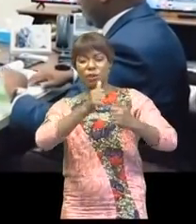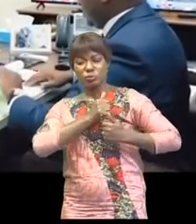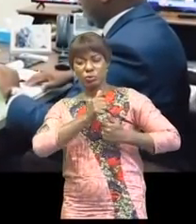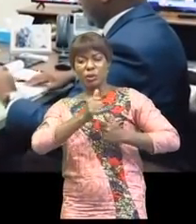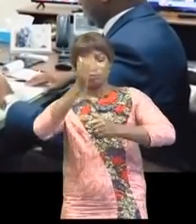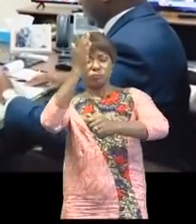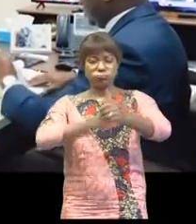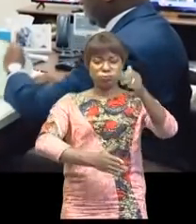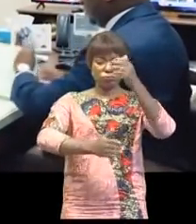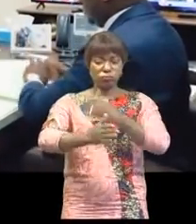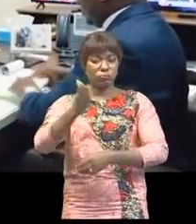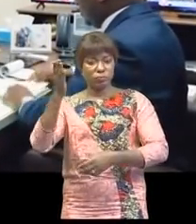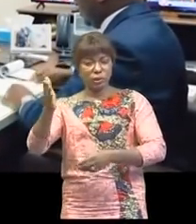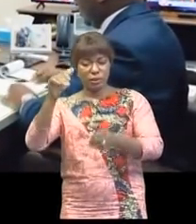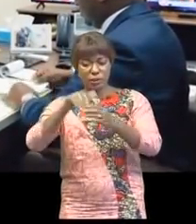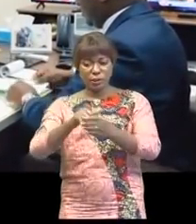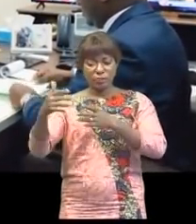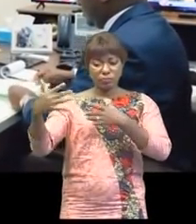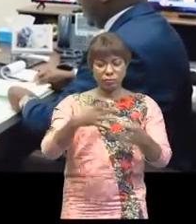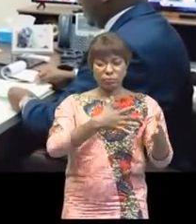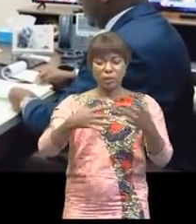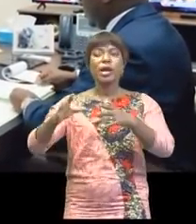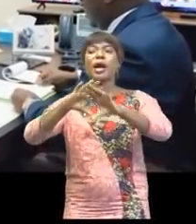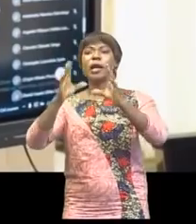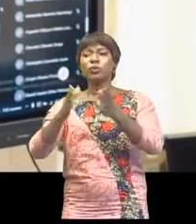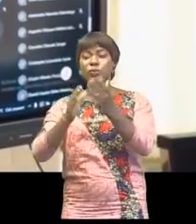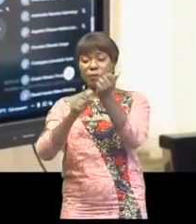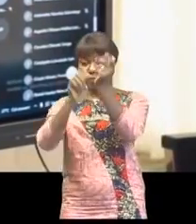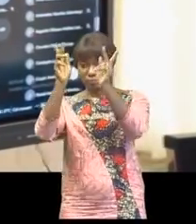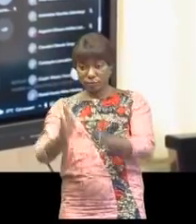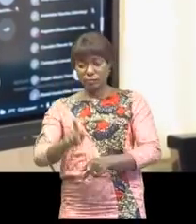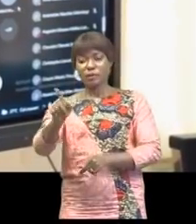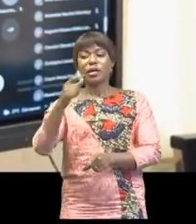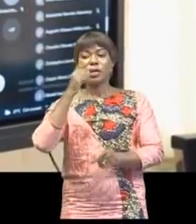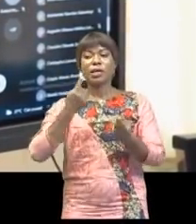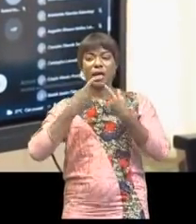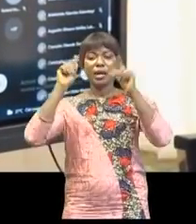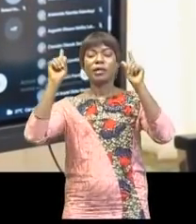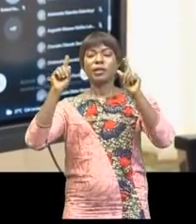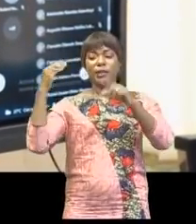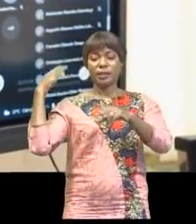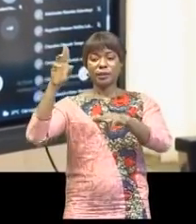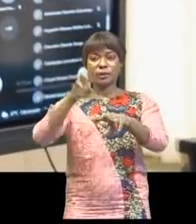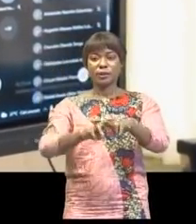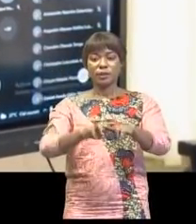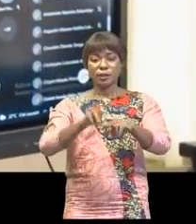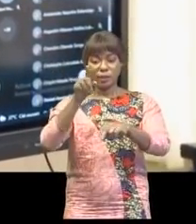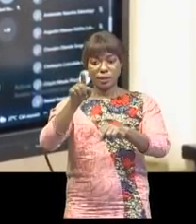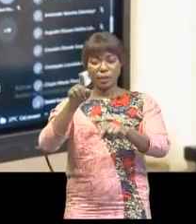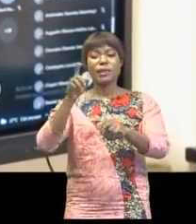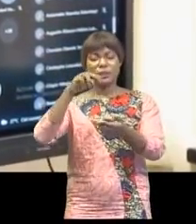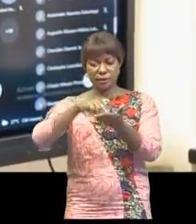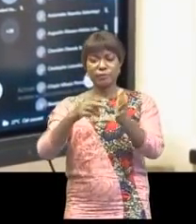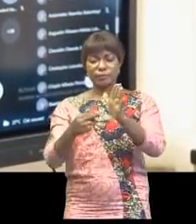12. tous ses interlocuteurs, il a rappelé que la réussite de l'état de siège dépend du